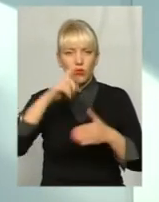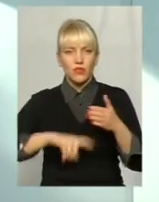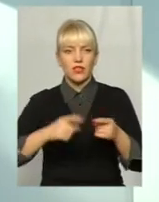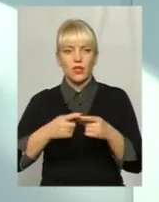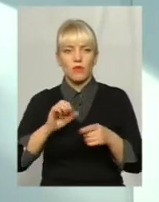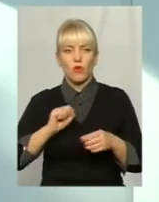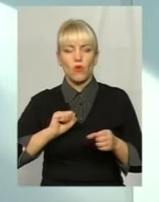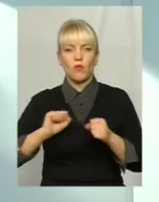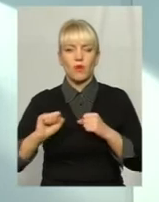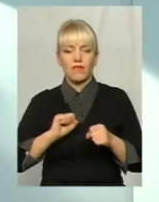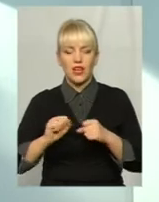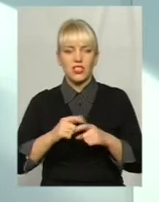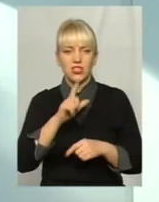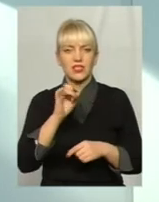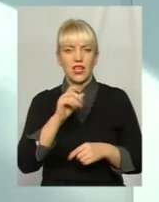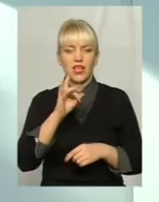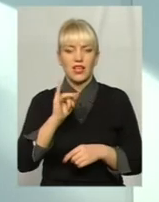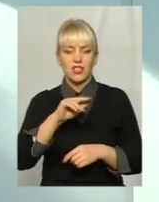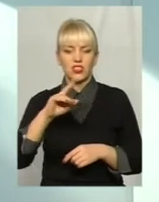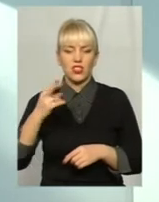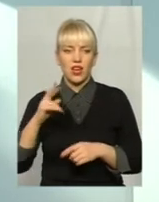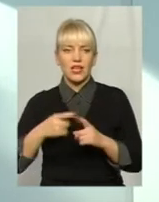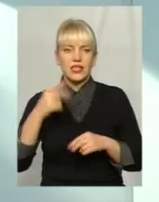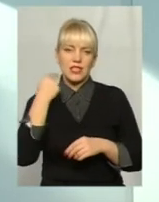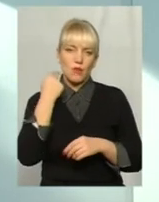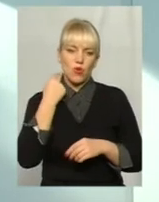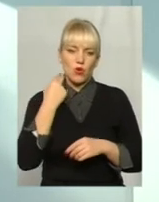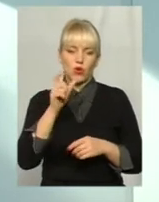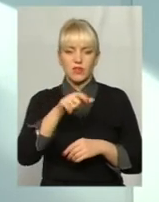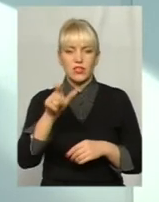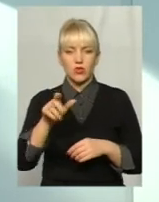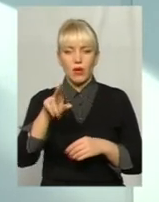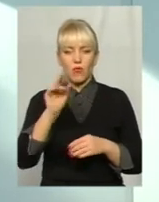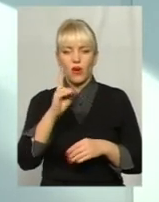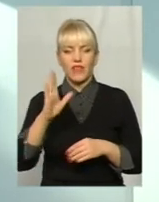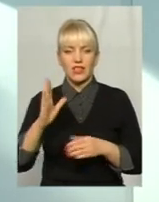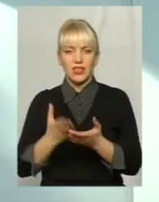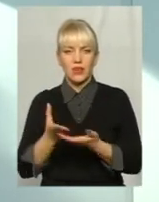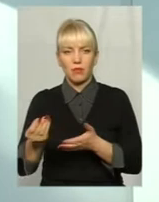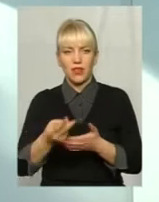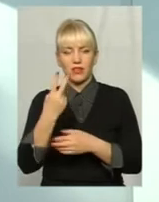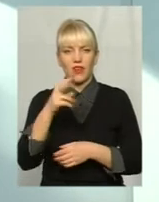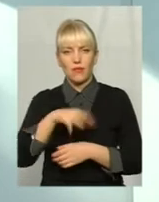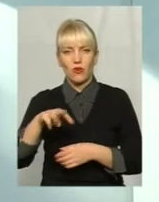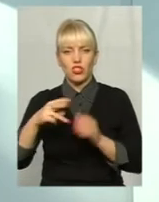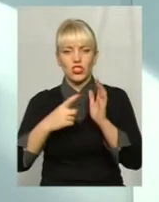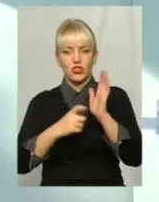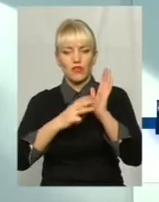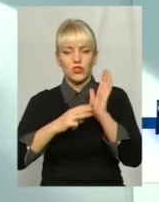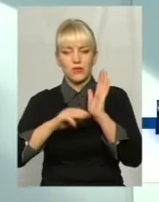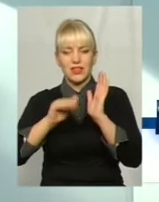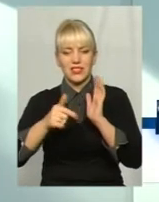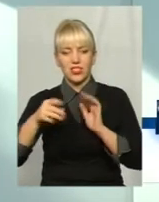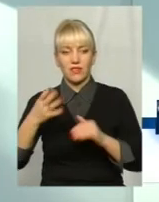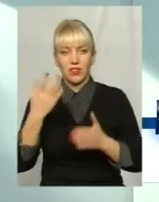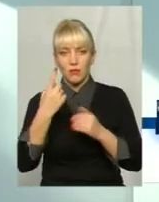управляючій компанії за річ, а вона зараз називається так, заборгованість мешканців по квартирній платі 2 мільйони 680 тисяч гривень. Якби хоча